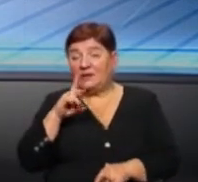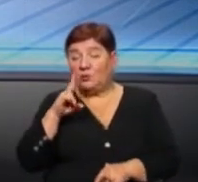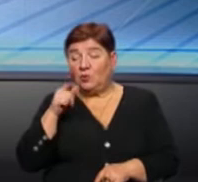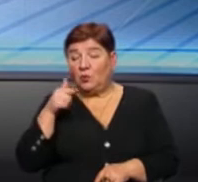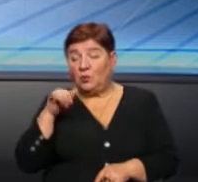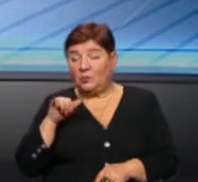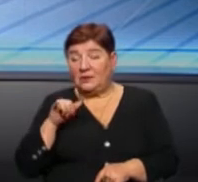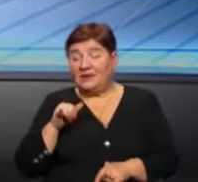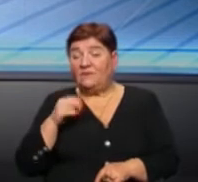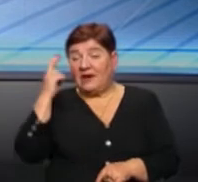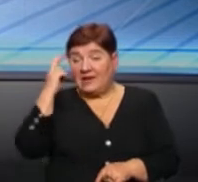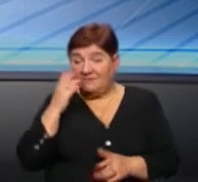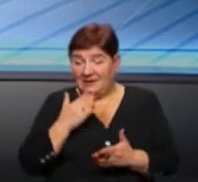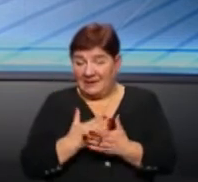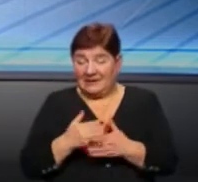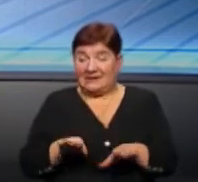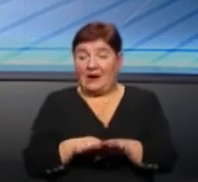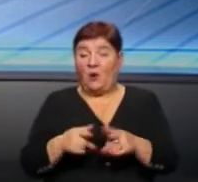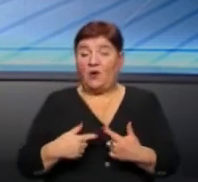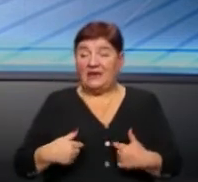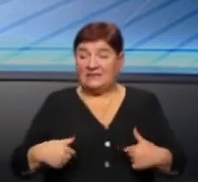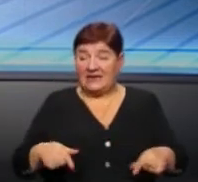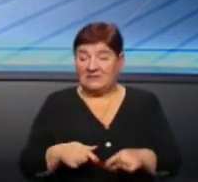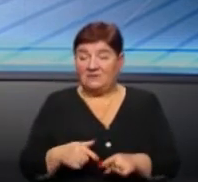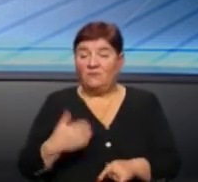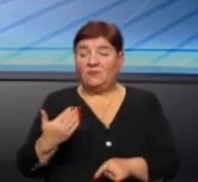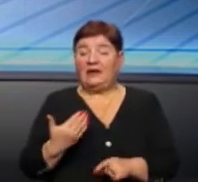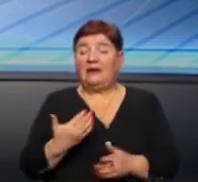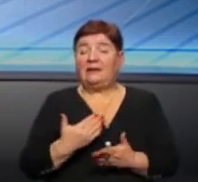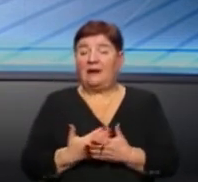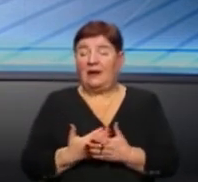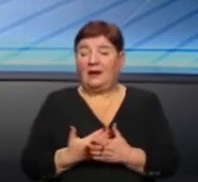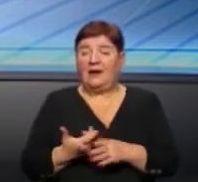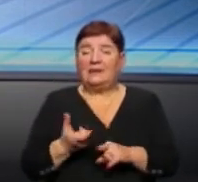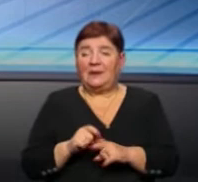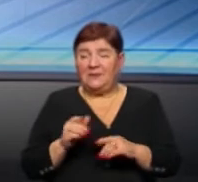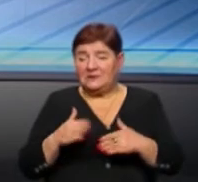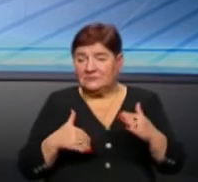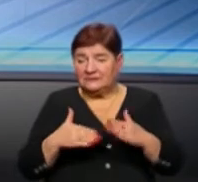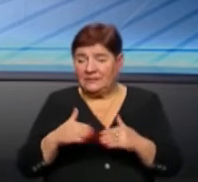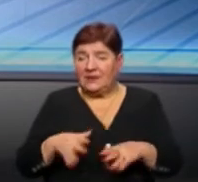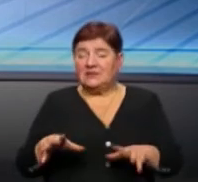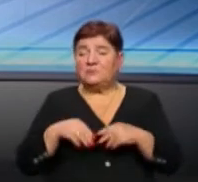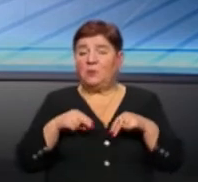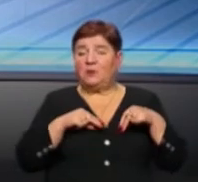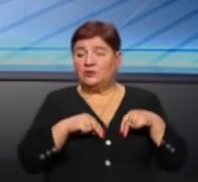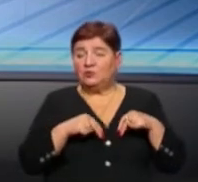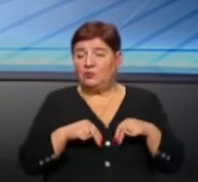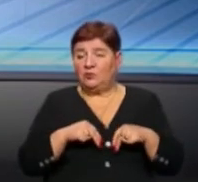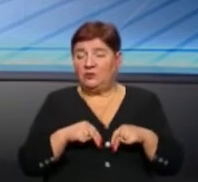знаходиться, на проспекті перемоги, вони є найбільш фаховими, кваліфікованими, вони співпрацюють,